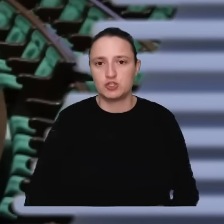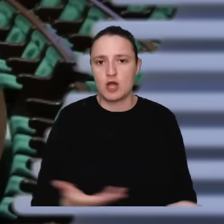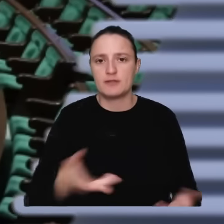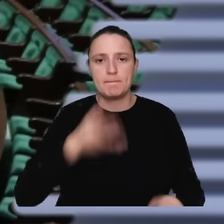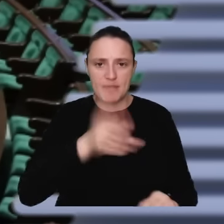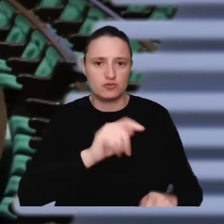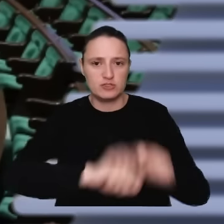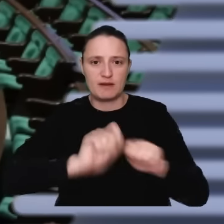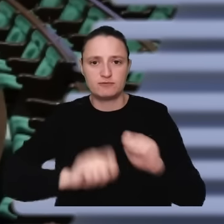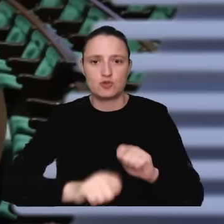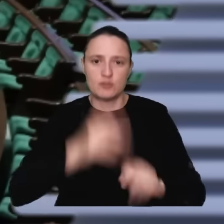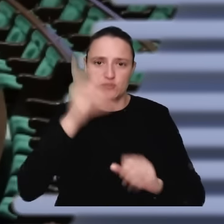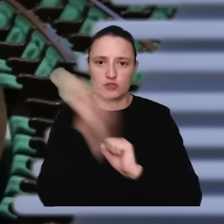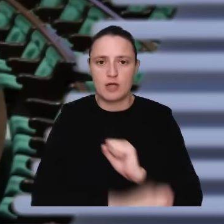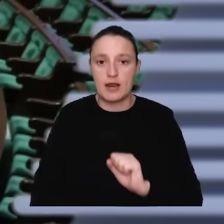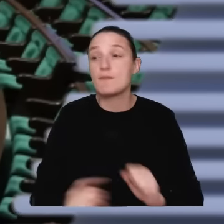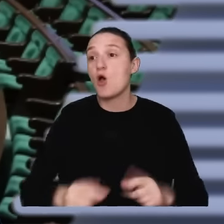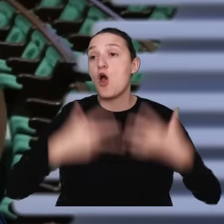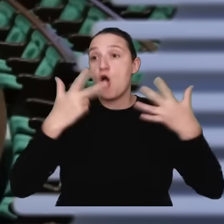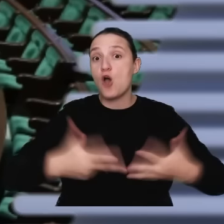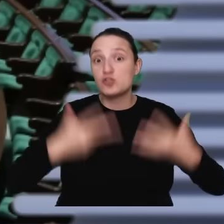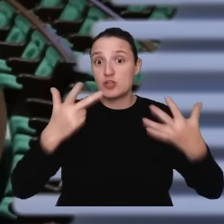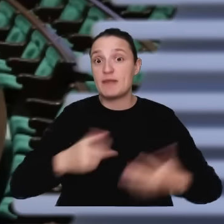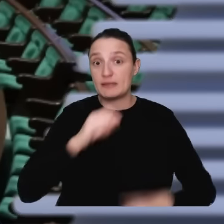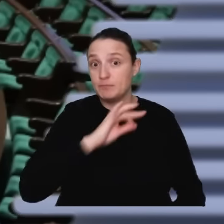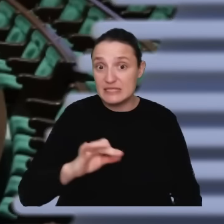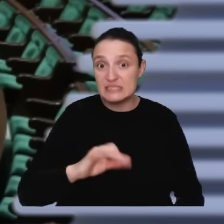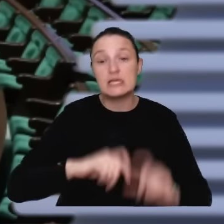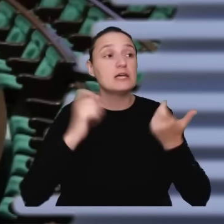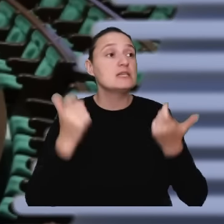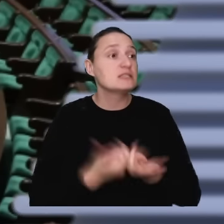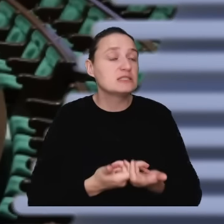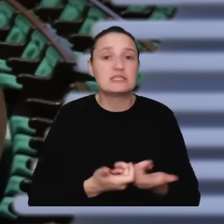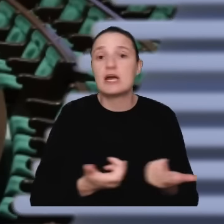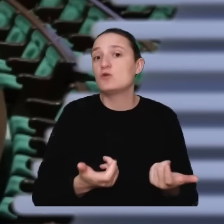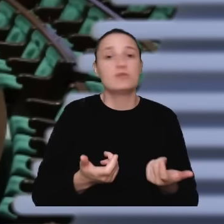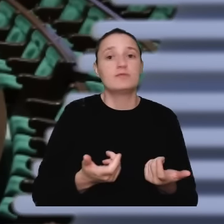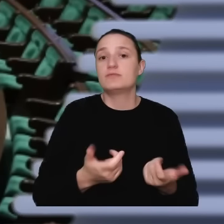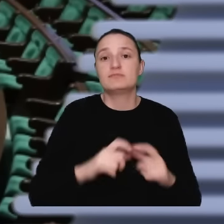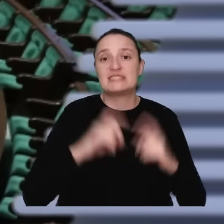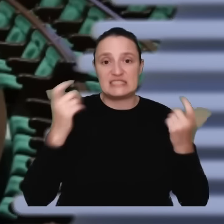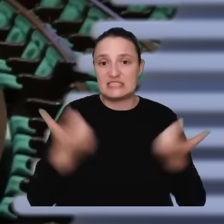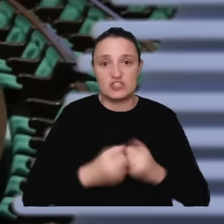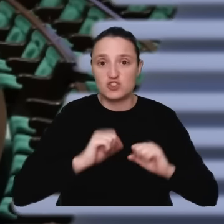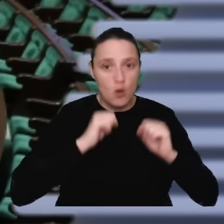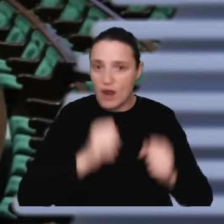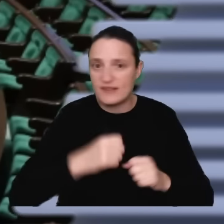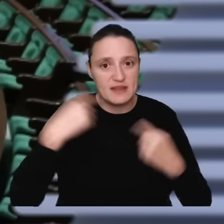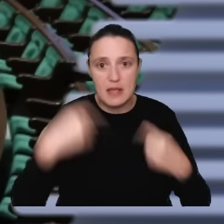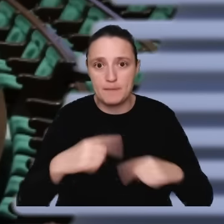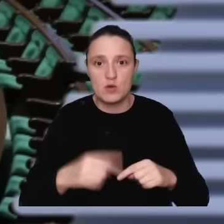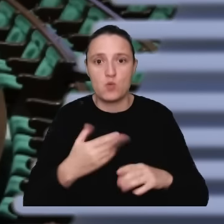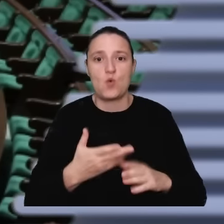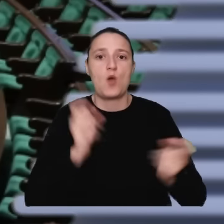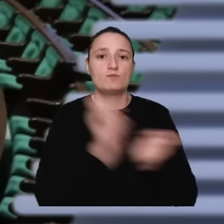że przez 8 lat rządów Prawa i Sprawiedliwości ta cała maszyna nie była na tyle rozgrzana, żeby doprowadzić do, przynajmniej